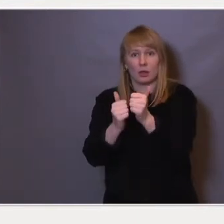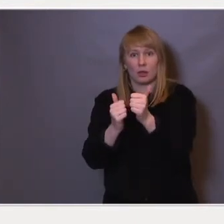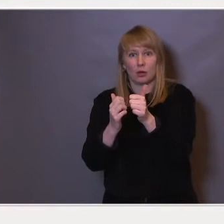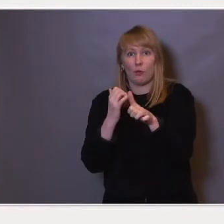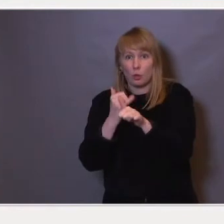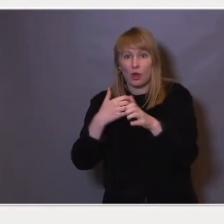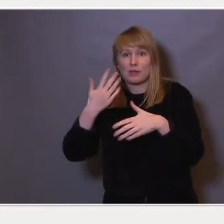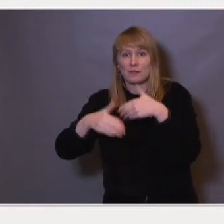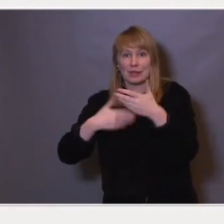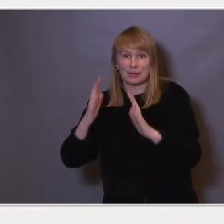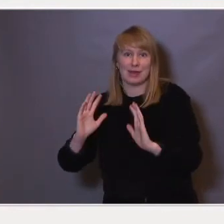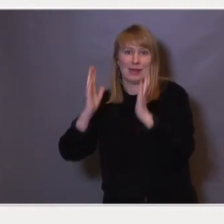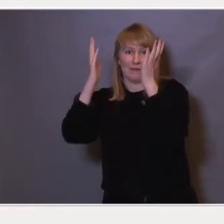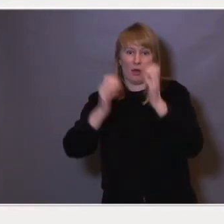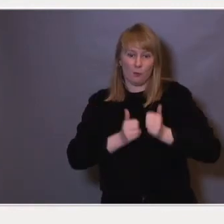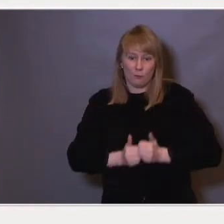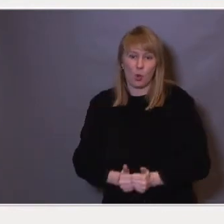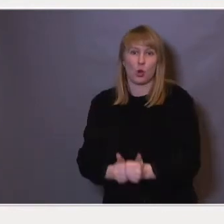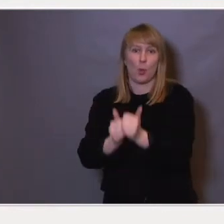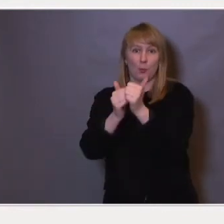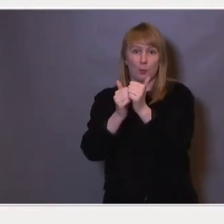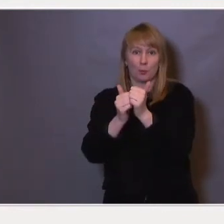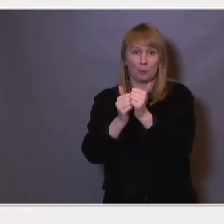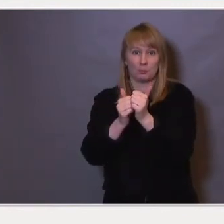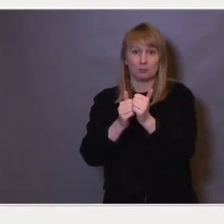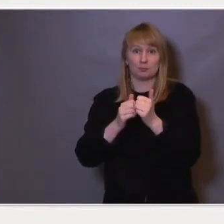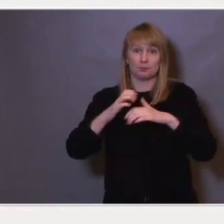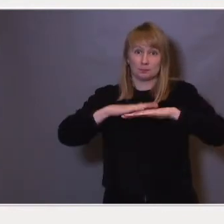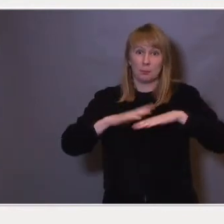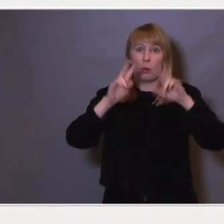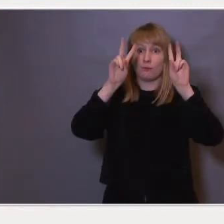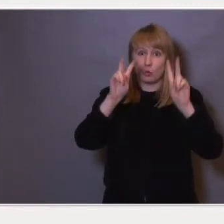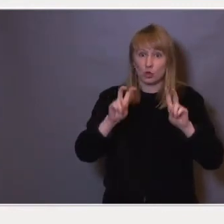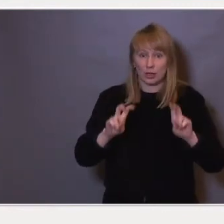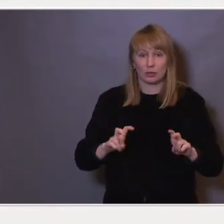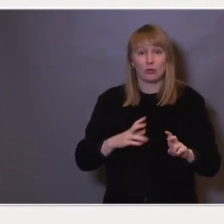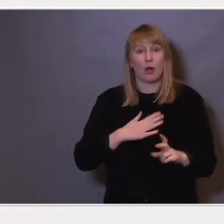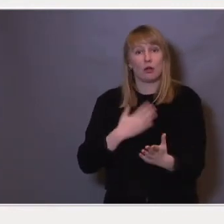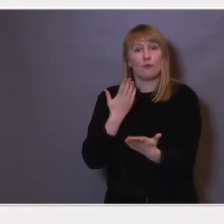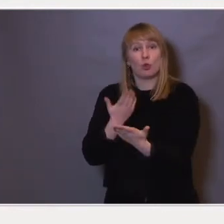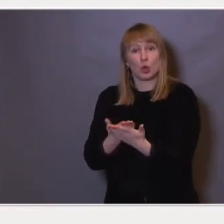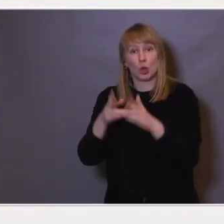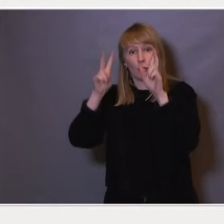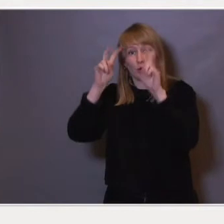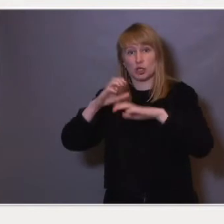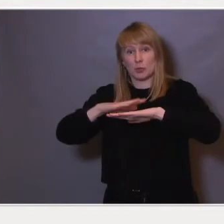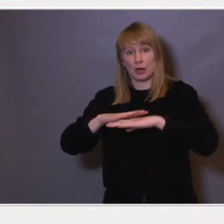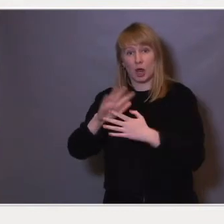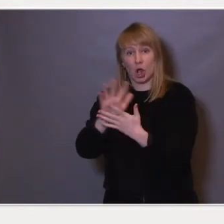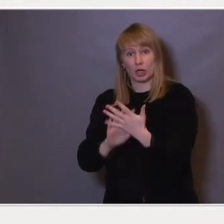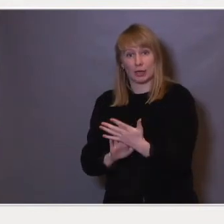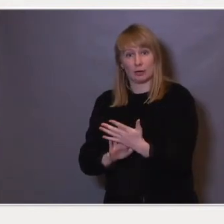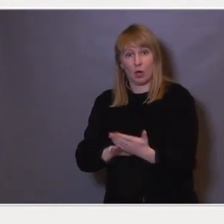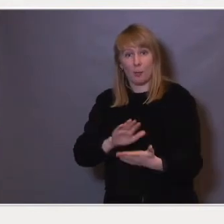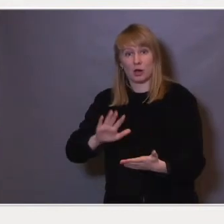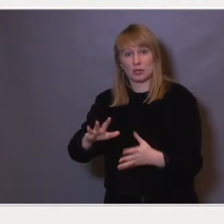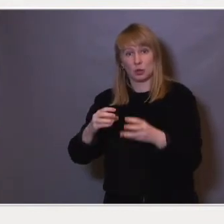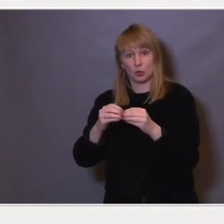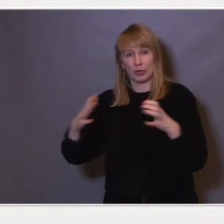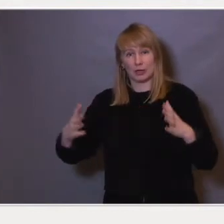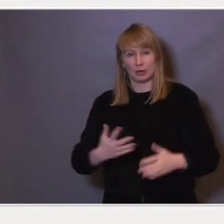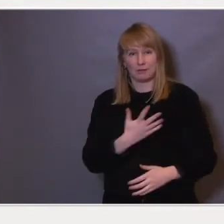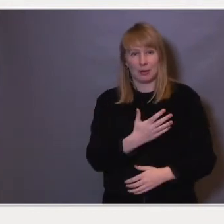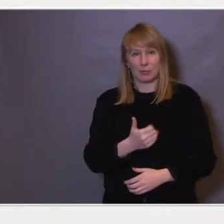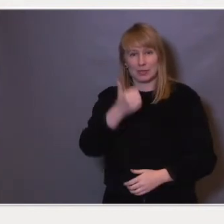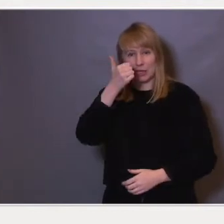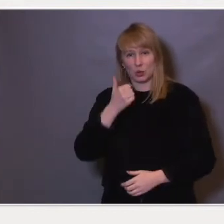det går med dem videre i livet, forskningsmessig. Vi har foreslått forskningsbasert kartlegging av barns utvikling ved 4- og 6-årsalder,